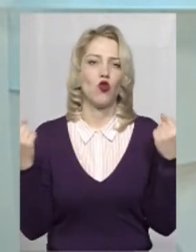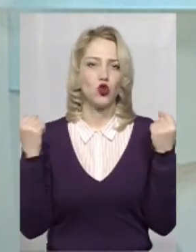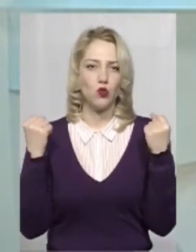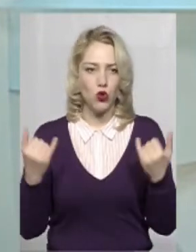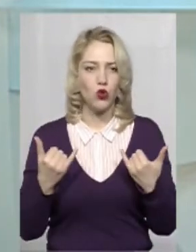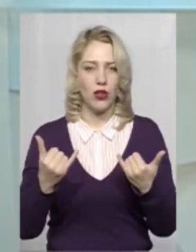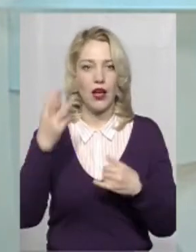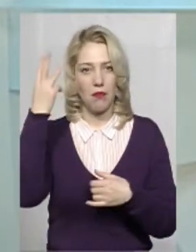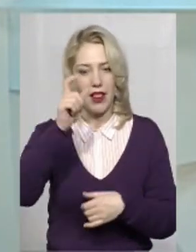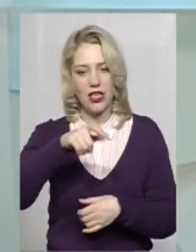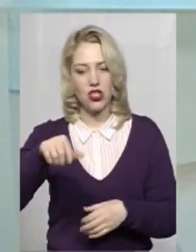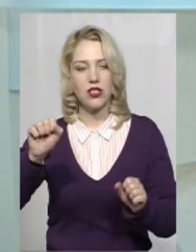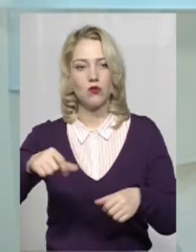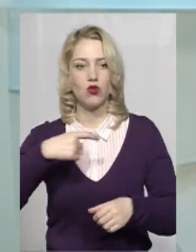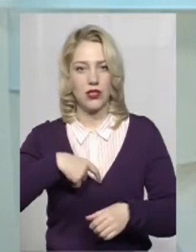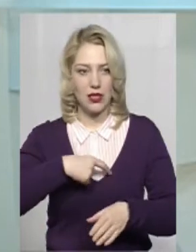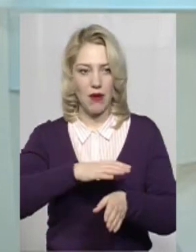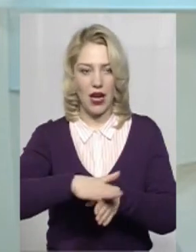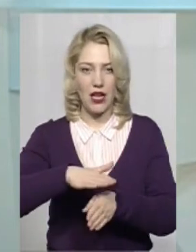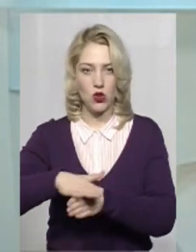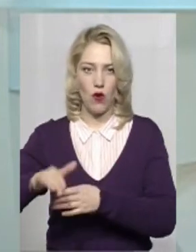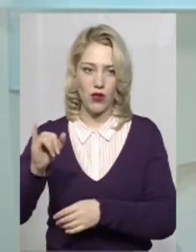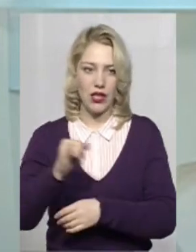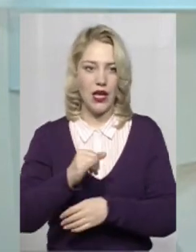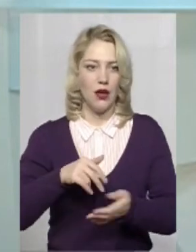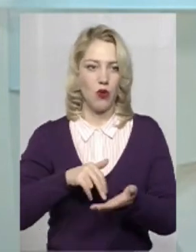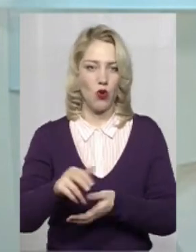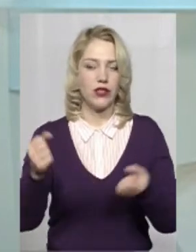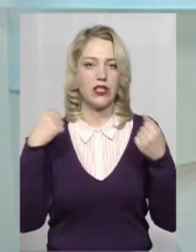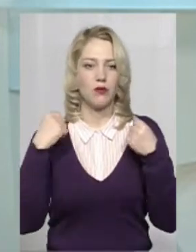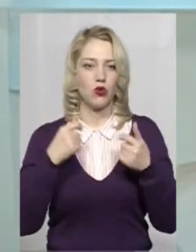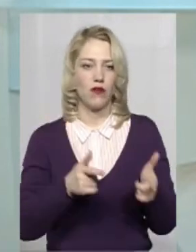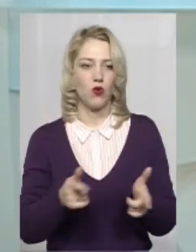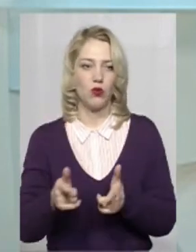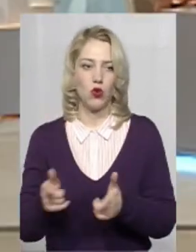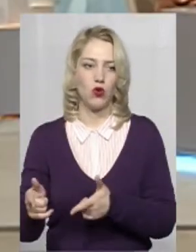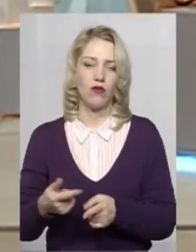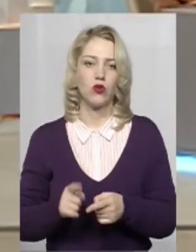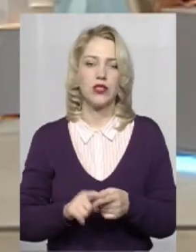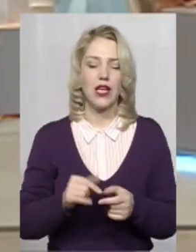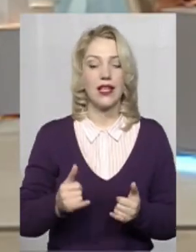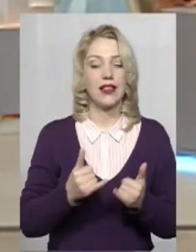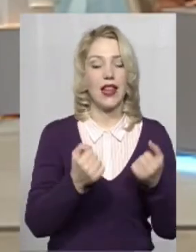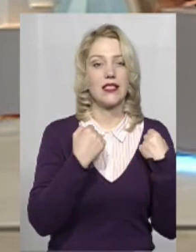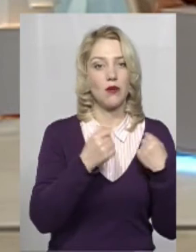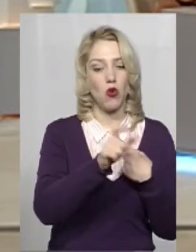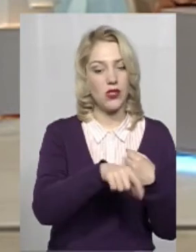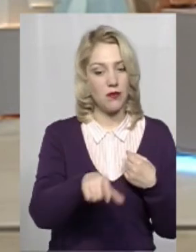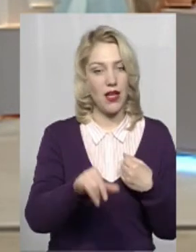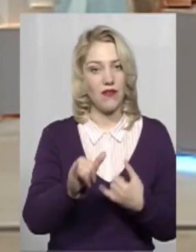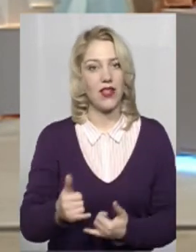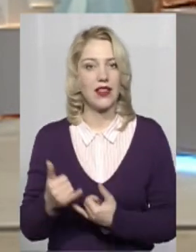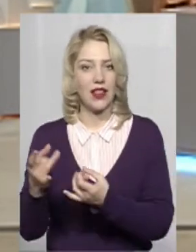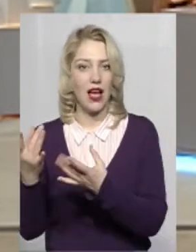хмельничани зможуть себе реалізовувати і проходити спортивну підготовку. Тобто це і для спортсменів, і для